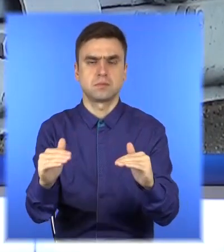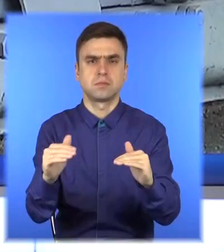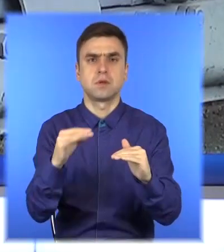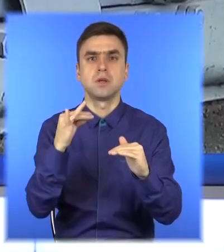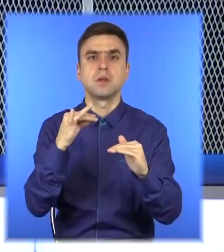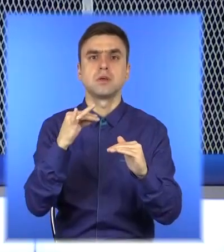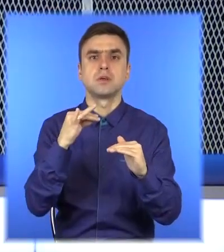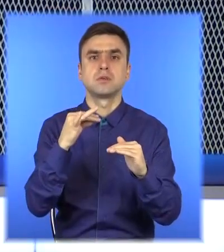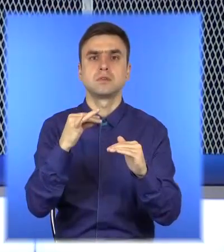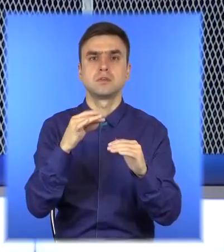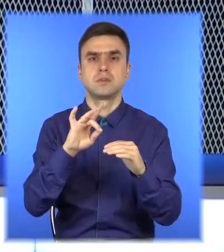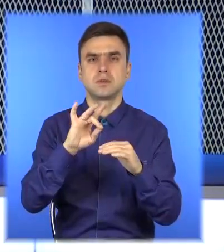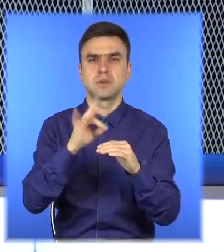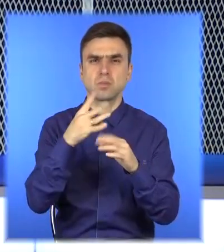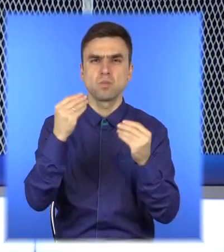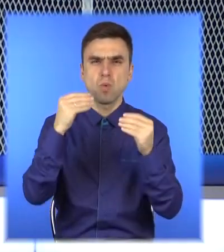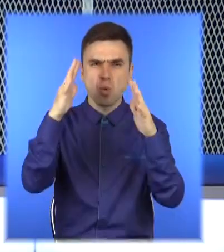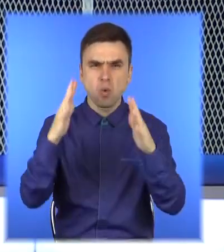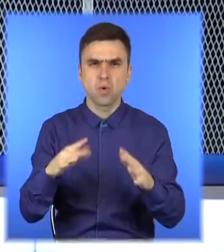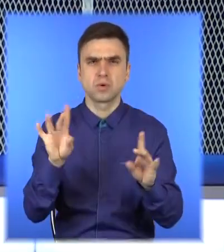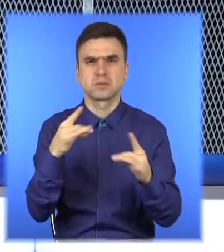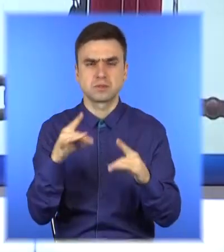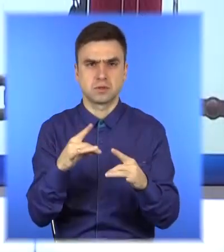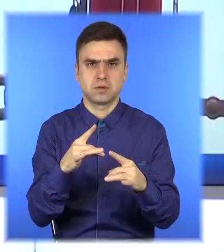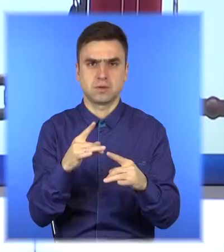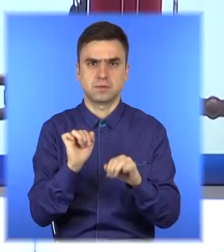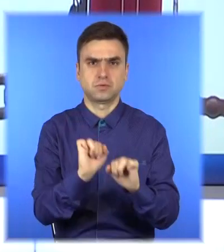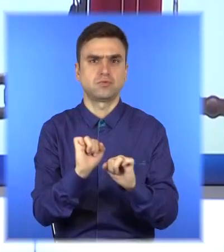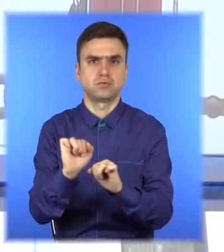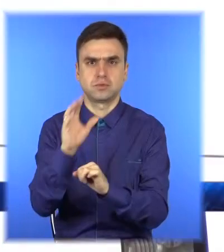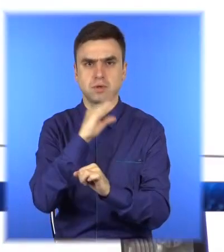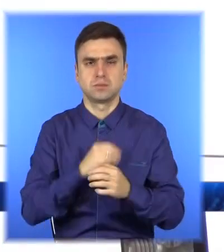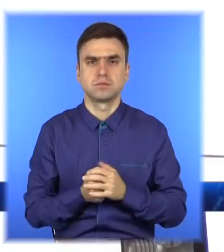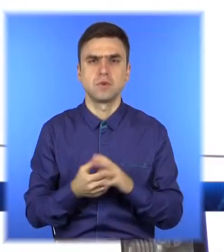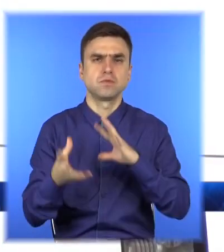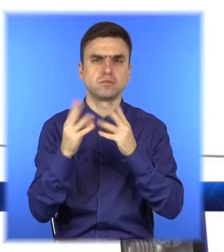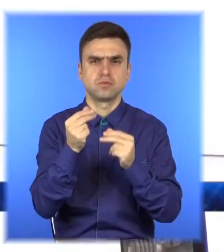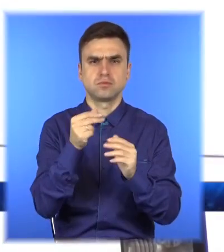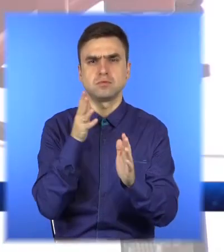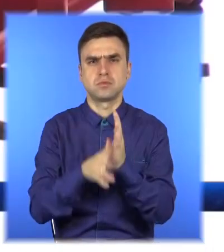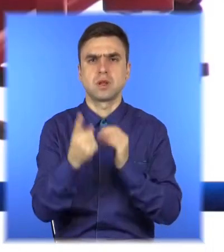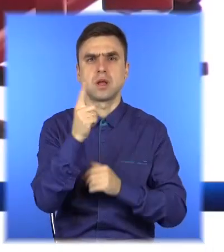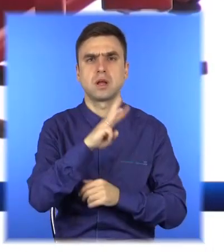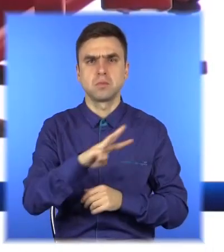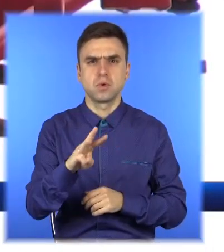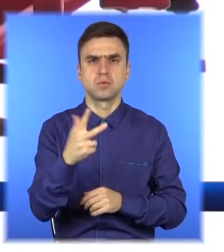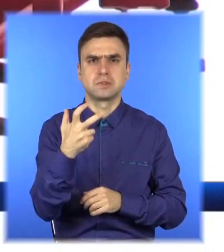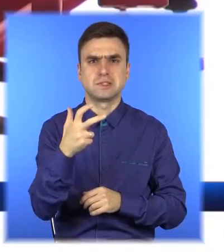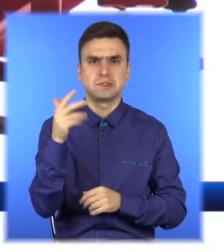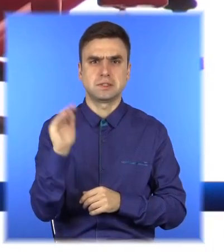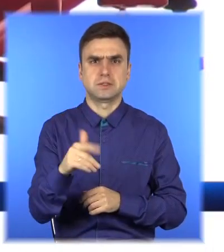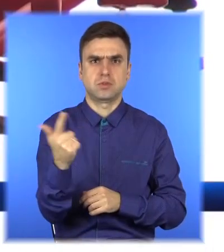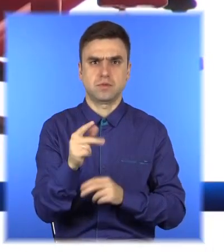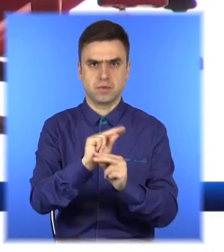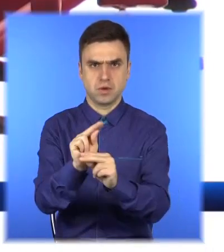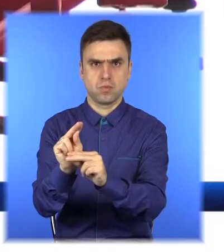Крім того, відновили базове електрообладнання. На все витратили 1 мільйон 300 тисяч гривень. Для порівняння, вартість абсолютно нового